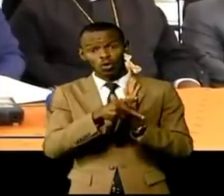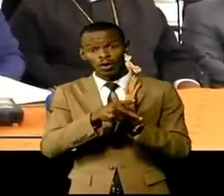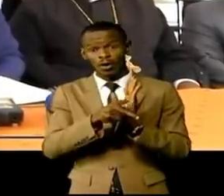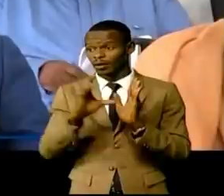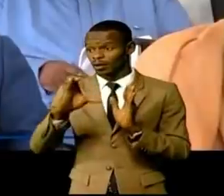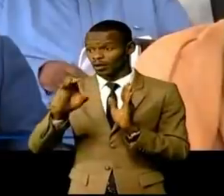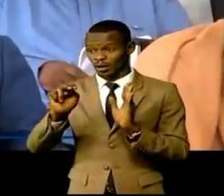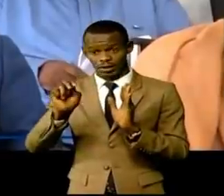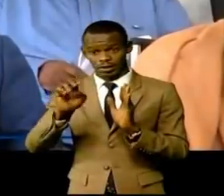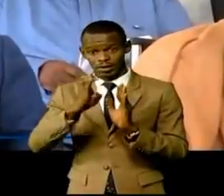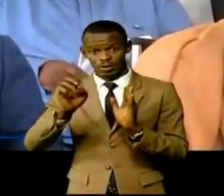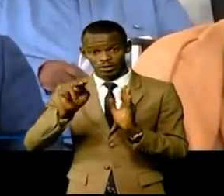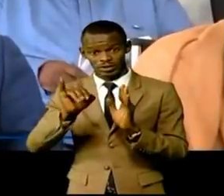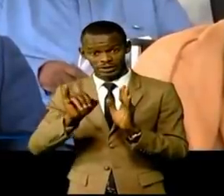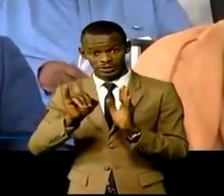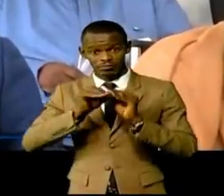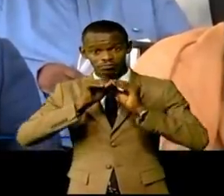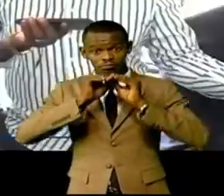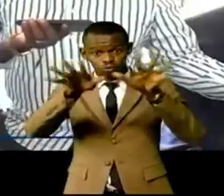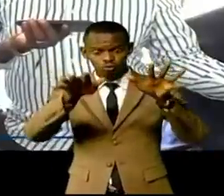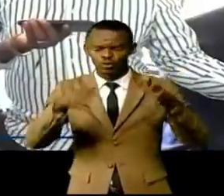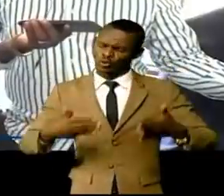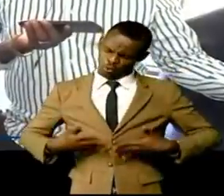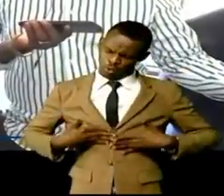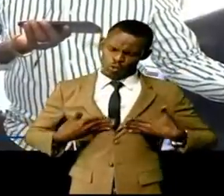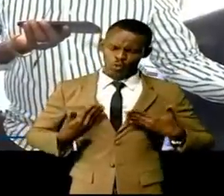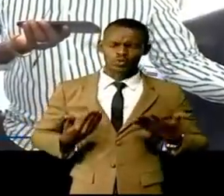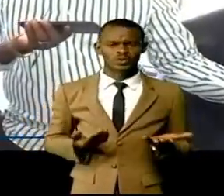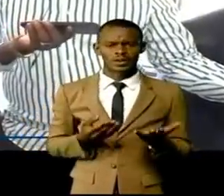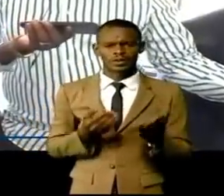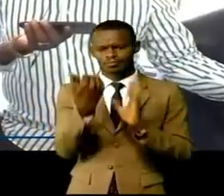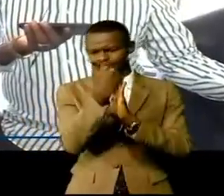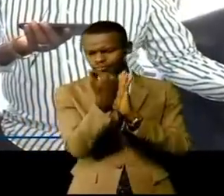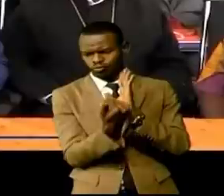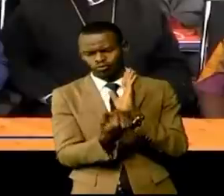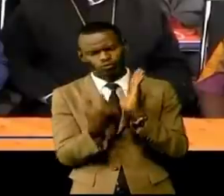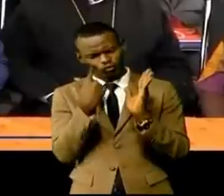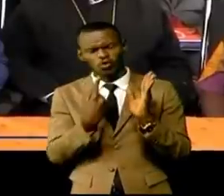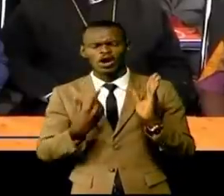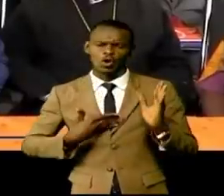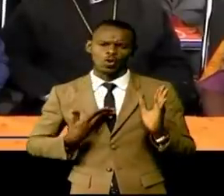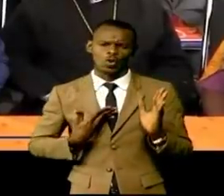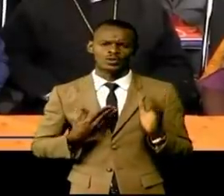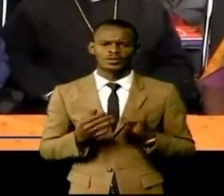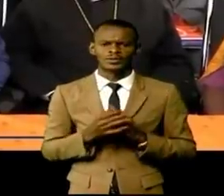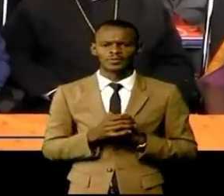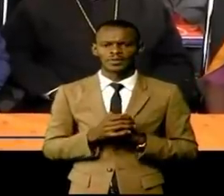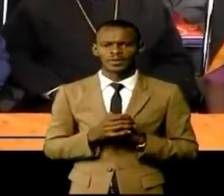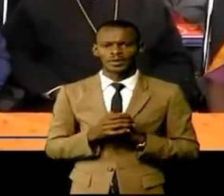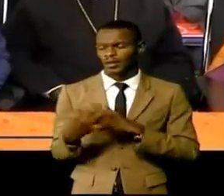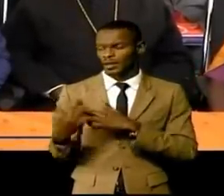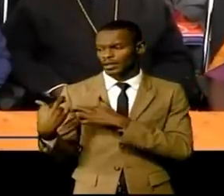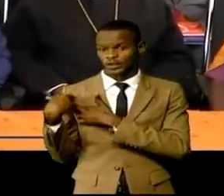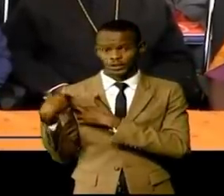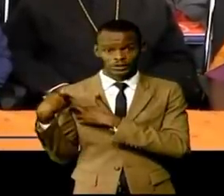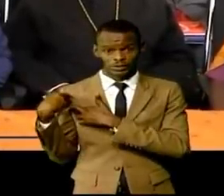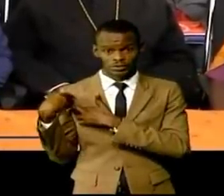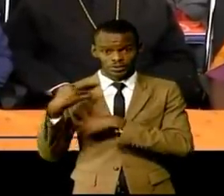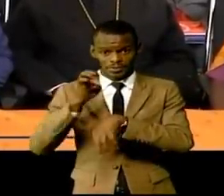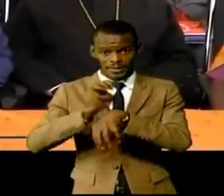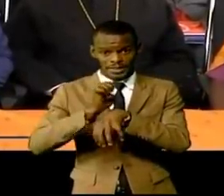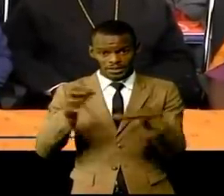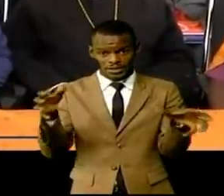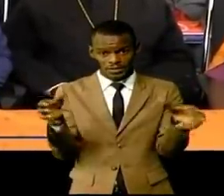nous rassurent souciés de la paix du bien-être de la population les chefs des confessions religieuses ont salué la programmation des